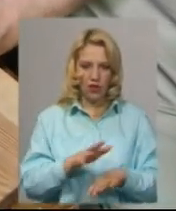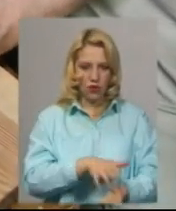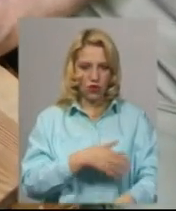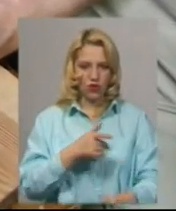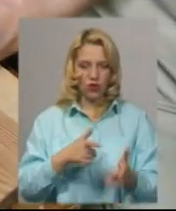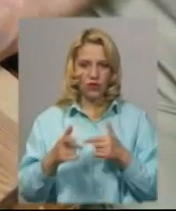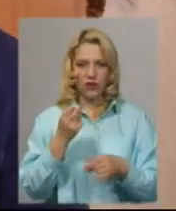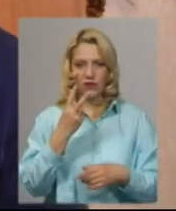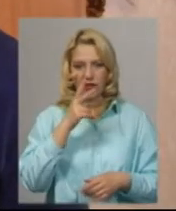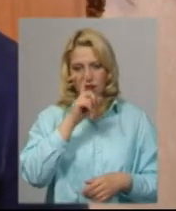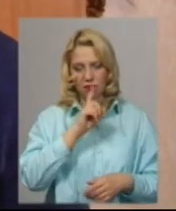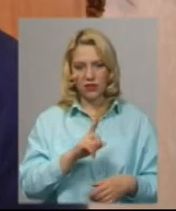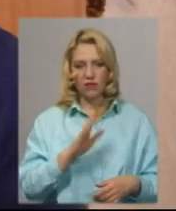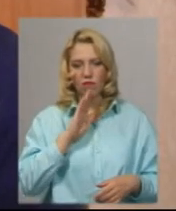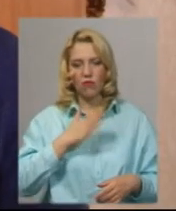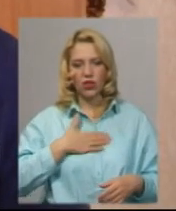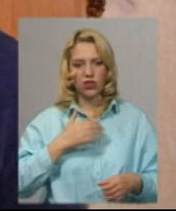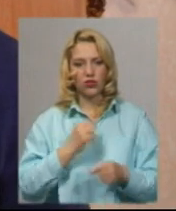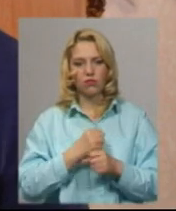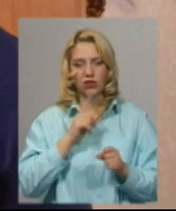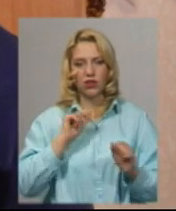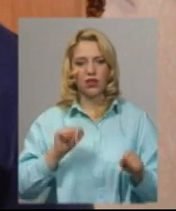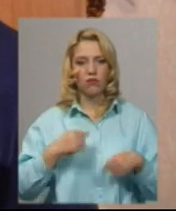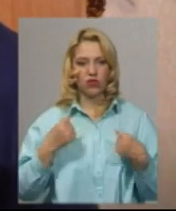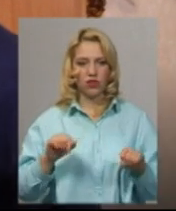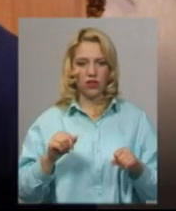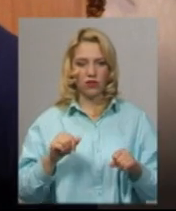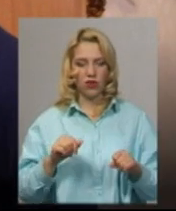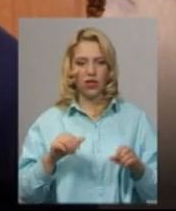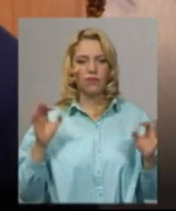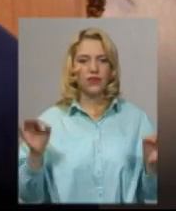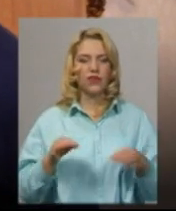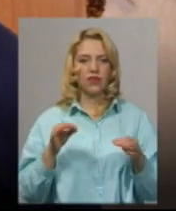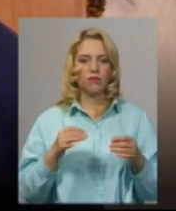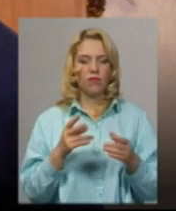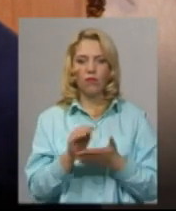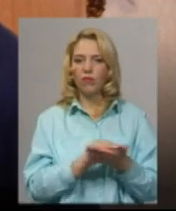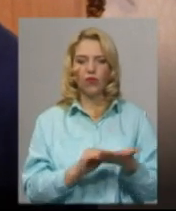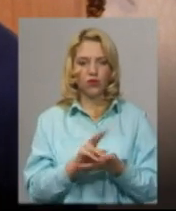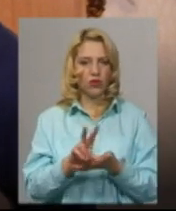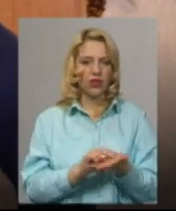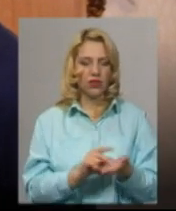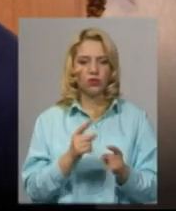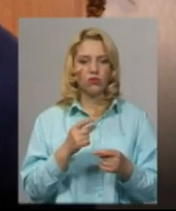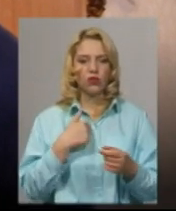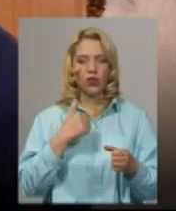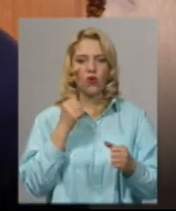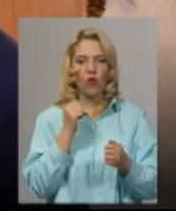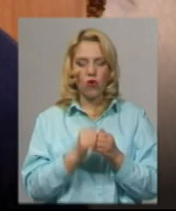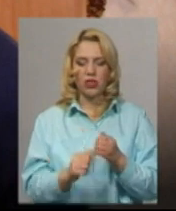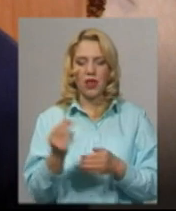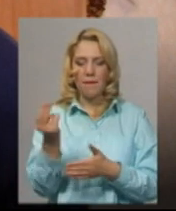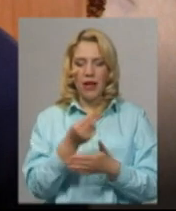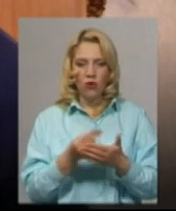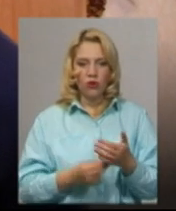ікону – 12 місяців. Мої роботи неможливо не в якому разі повторити, бо я роблю з кожним малюнком, я